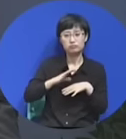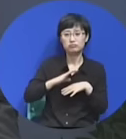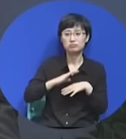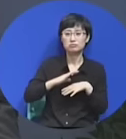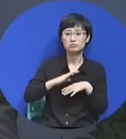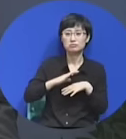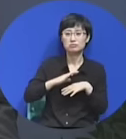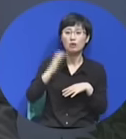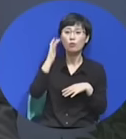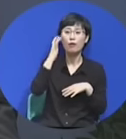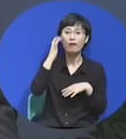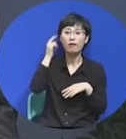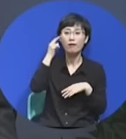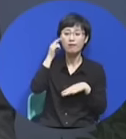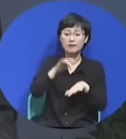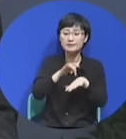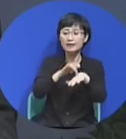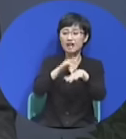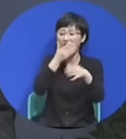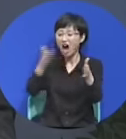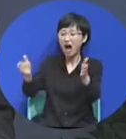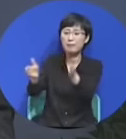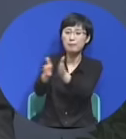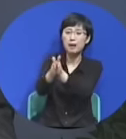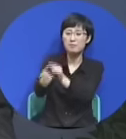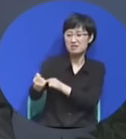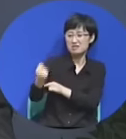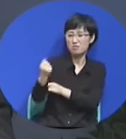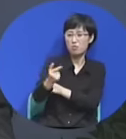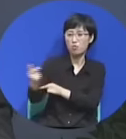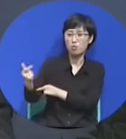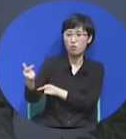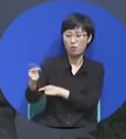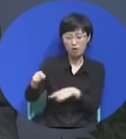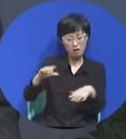왜냐? 사단에게 잡히니까요. 복음 없는 교회가 그렇게 되는 거요.